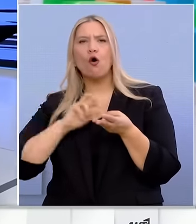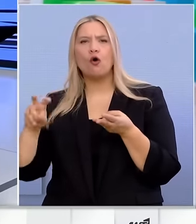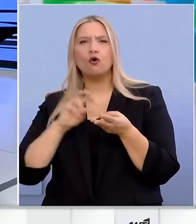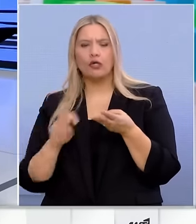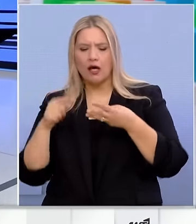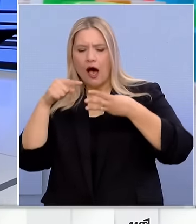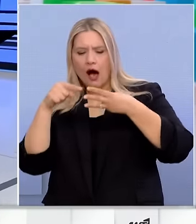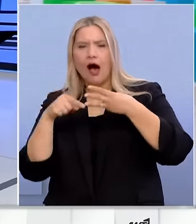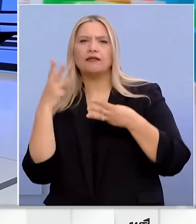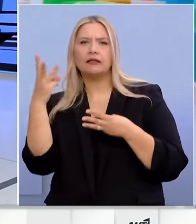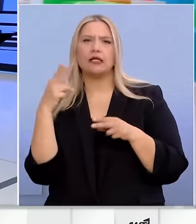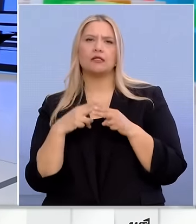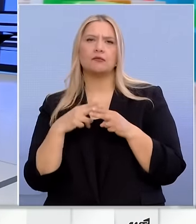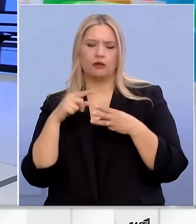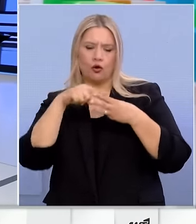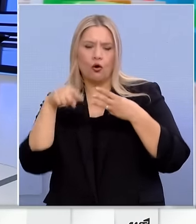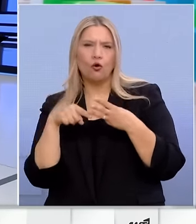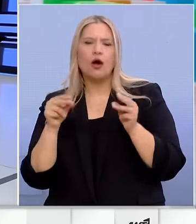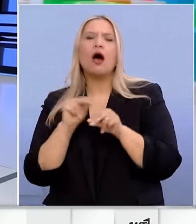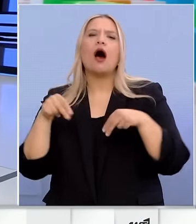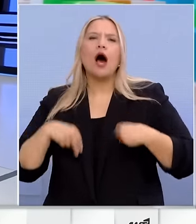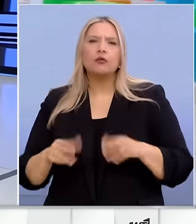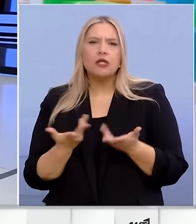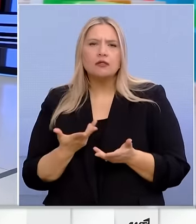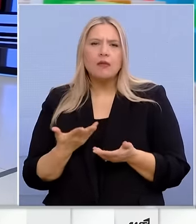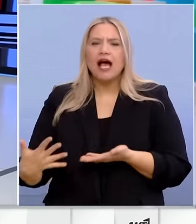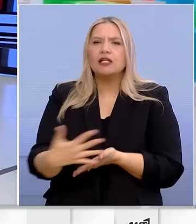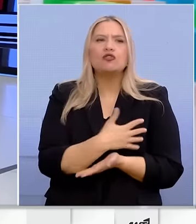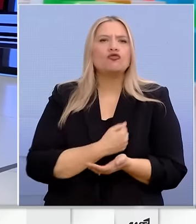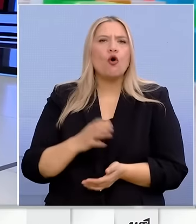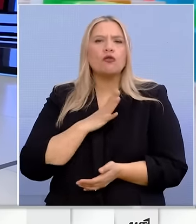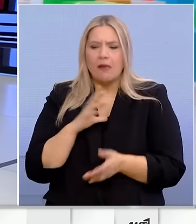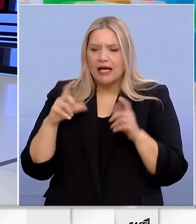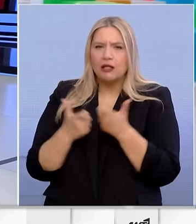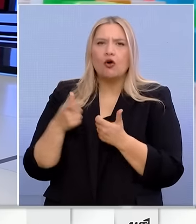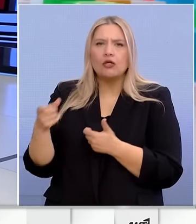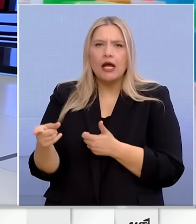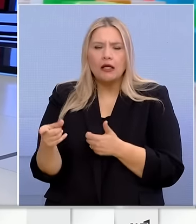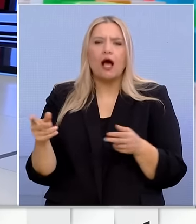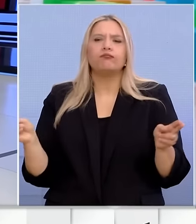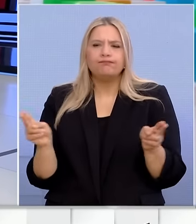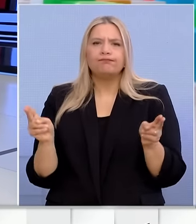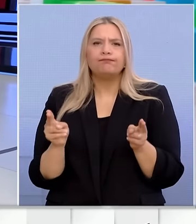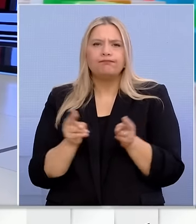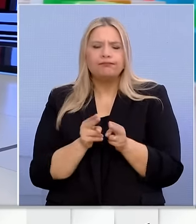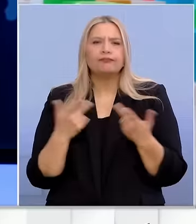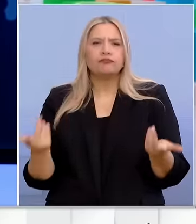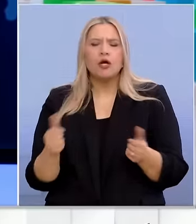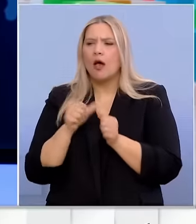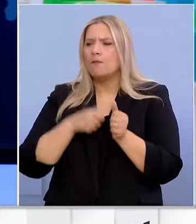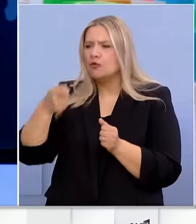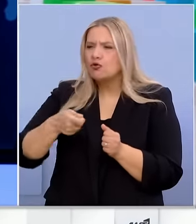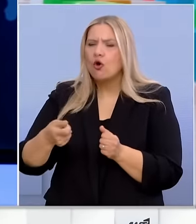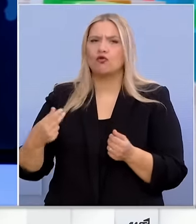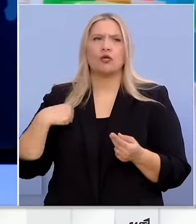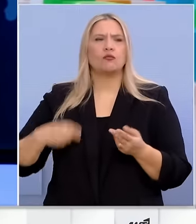φοροί που αυτά σημαίνει ότι στενεύουν το λαϊκό εισόδημα, τη δυνατότητα που έχει ο εργαζόμενος, οι εργαζόμενοι, ο μισθοτός, ο